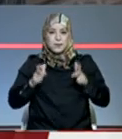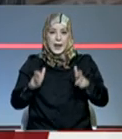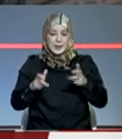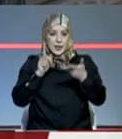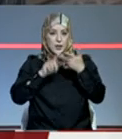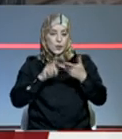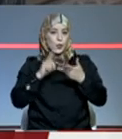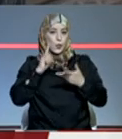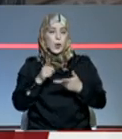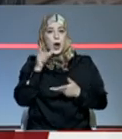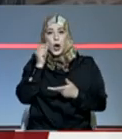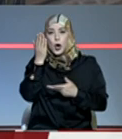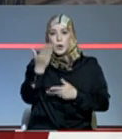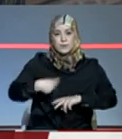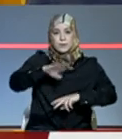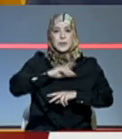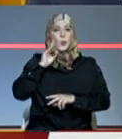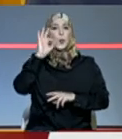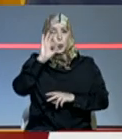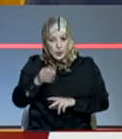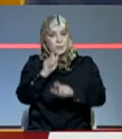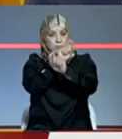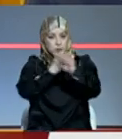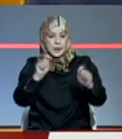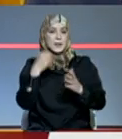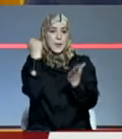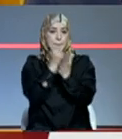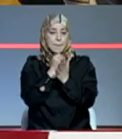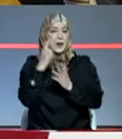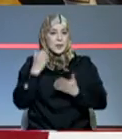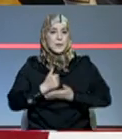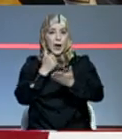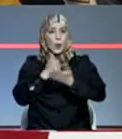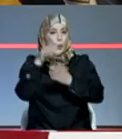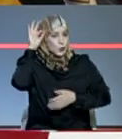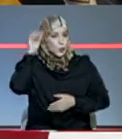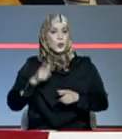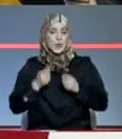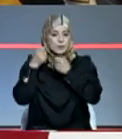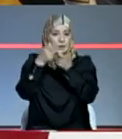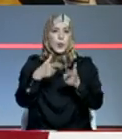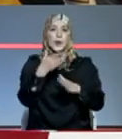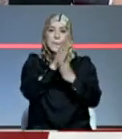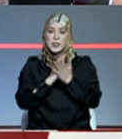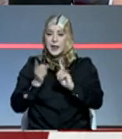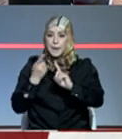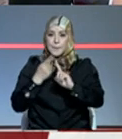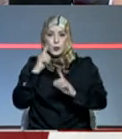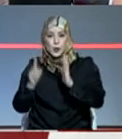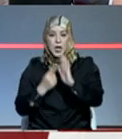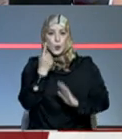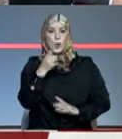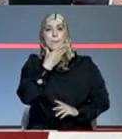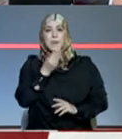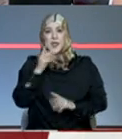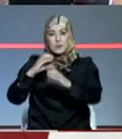جدد فرنر هاير التزام البنك الأوروبي للاستثمار بمواصلة دعم تونس وتمويل مشاريع في مجالات ذات أولوية على